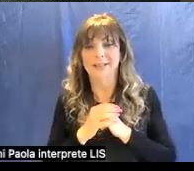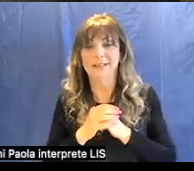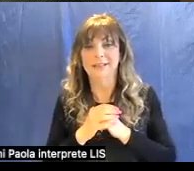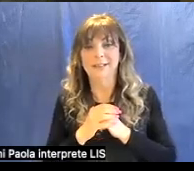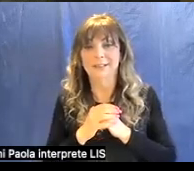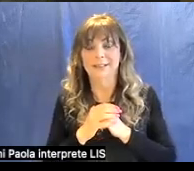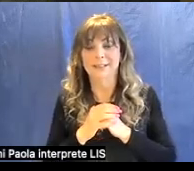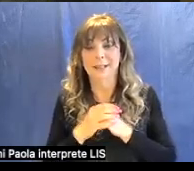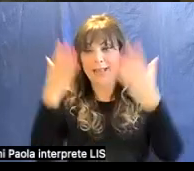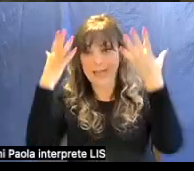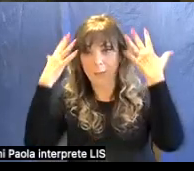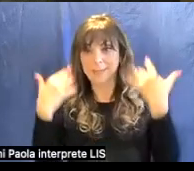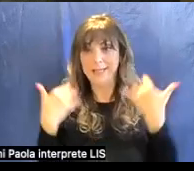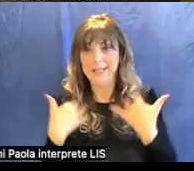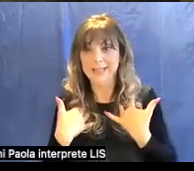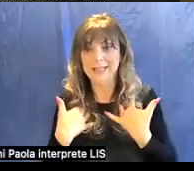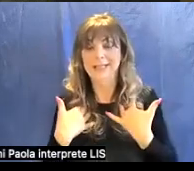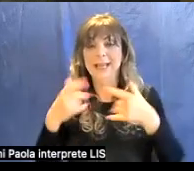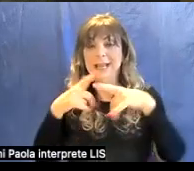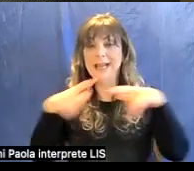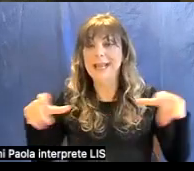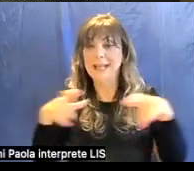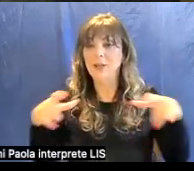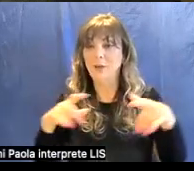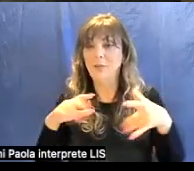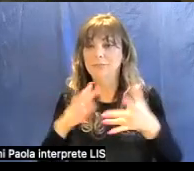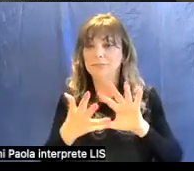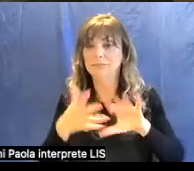i capelli sono legno pietrificato